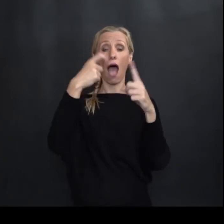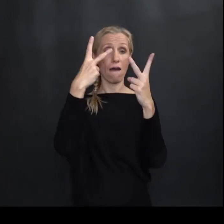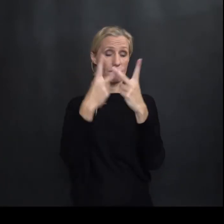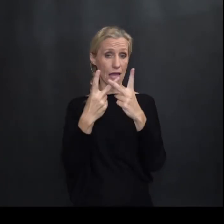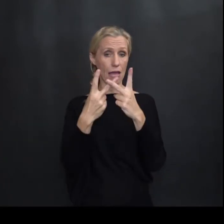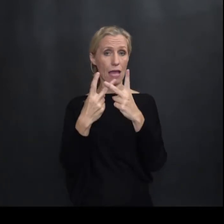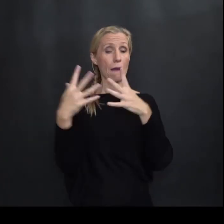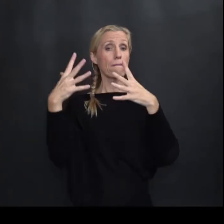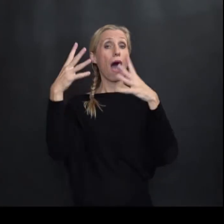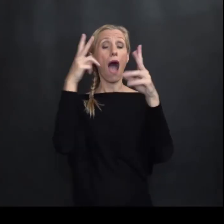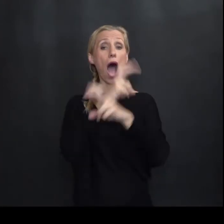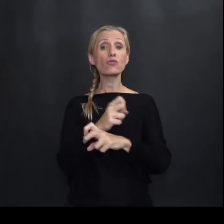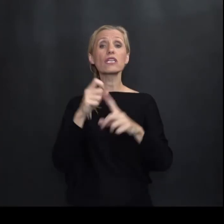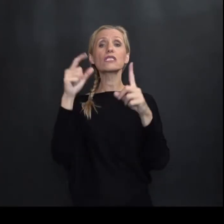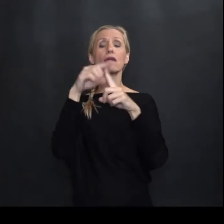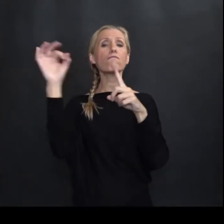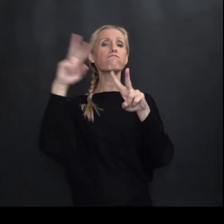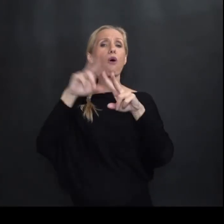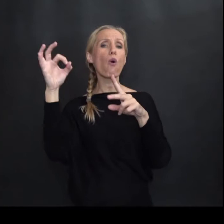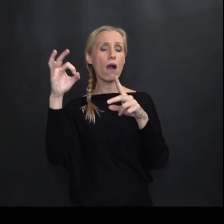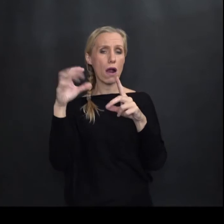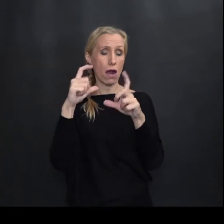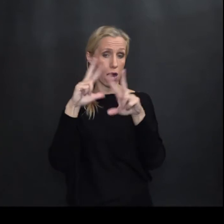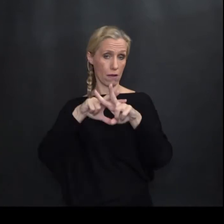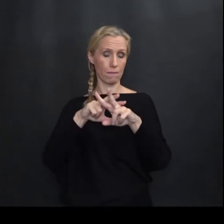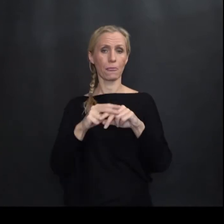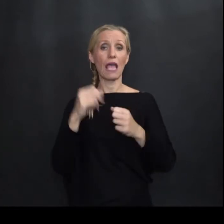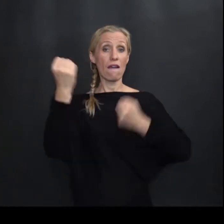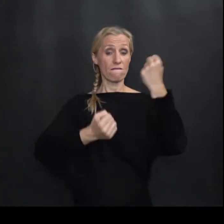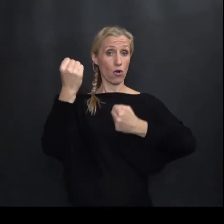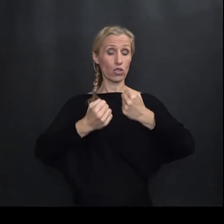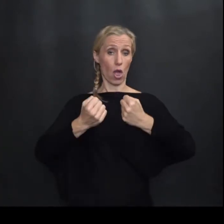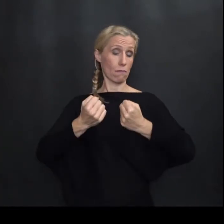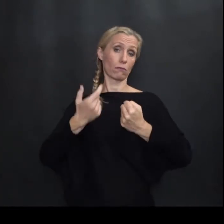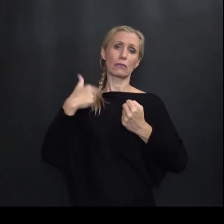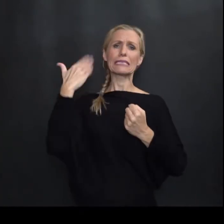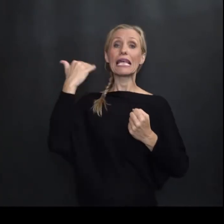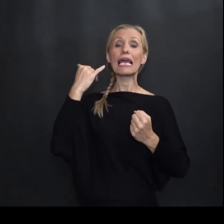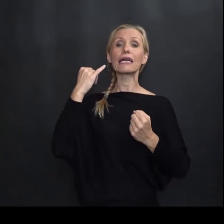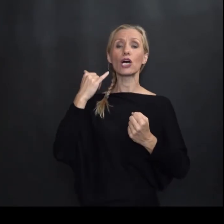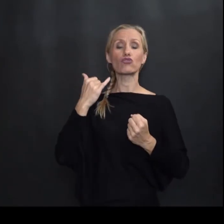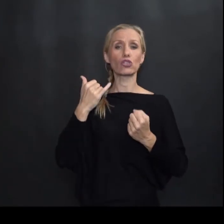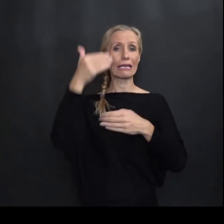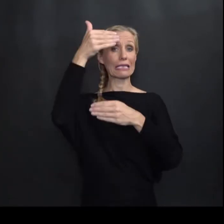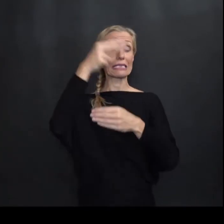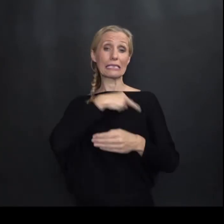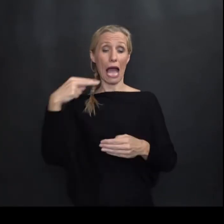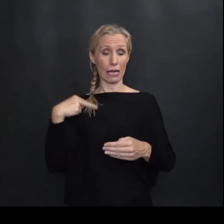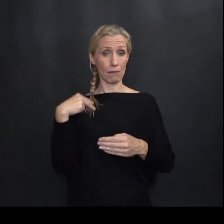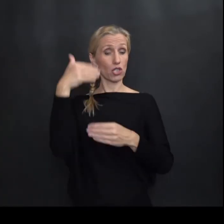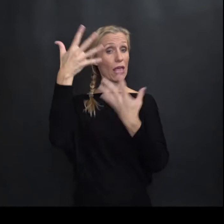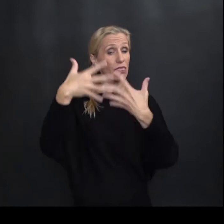Pa onda Austrijciki Puh Pa imamo jedno vozilo Iz nekadašnje tvornice Motora